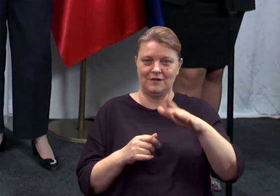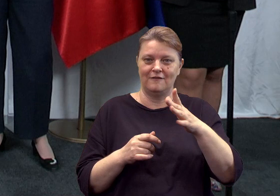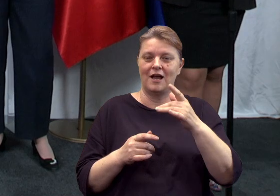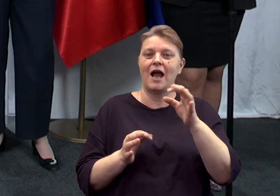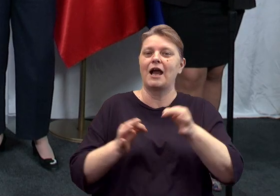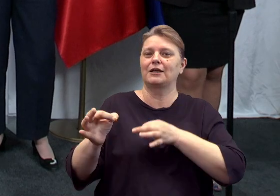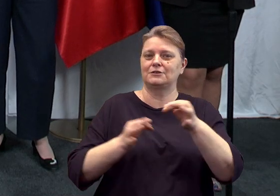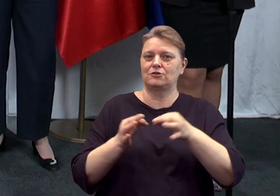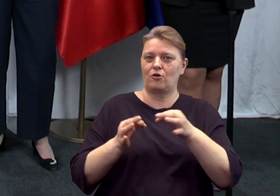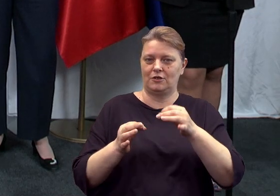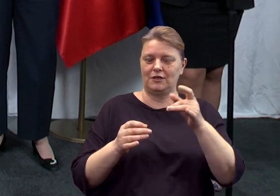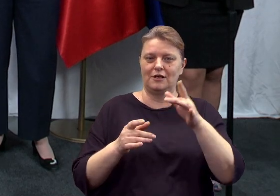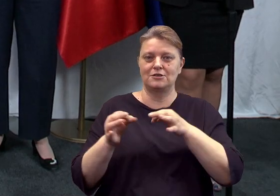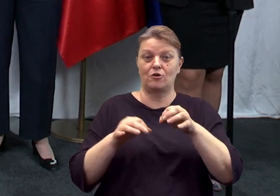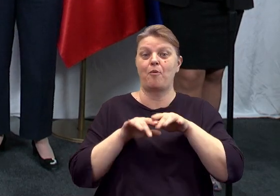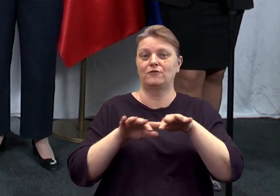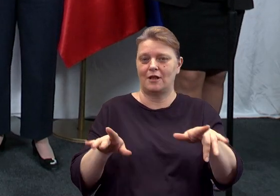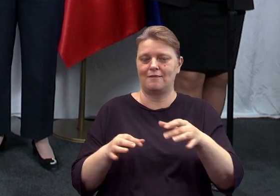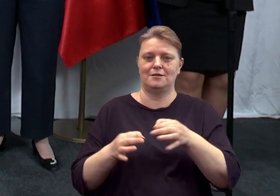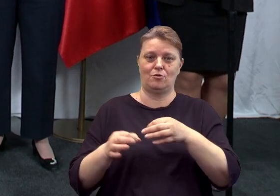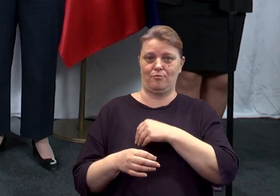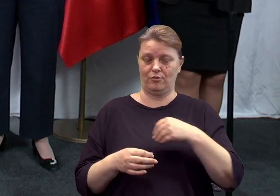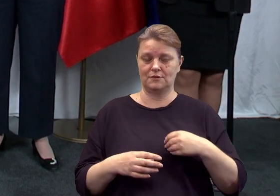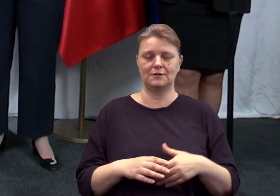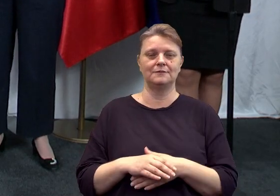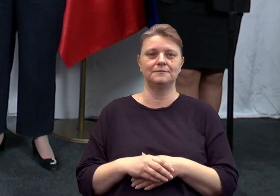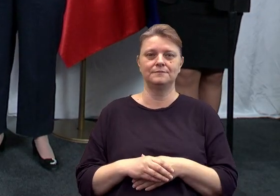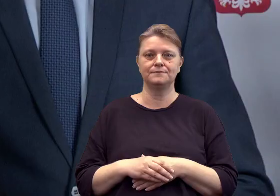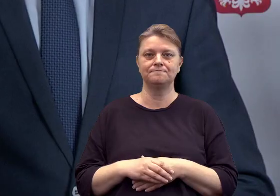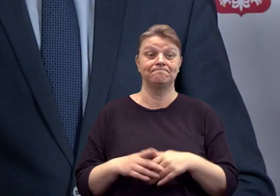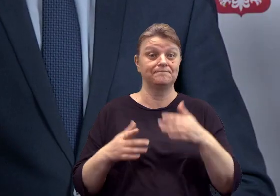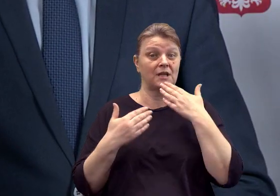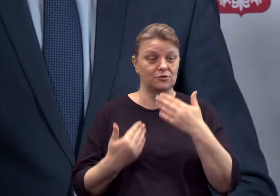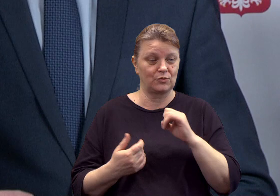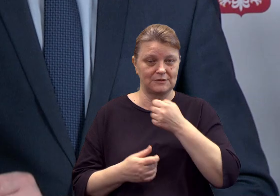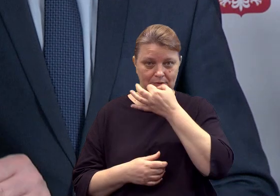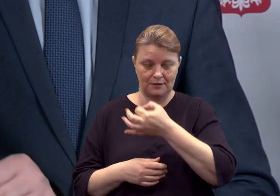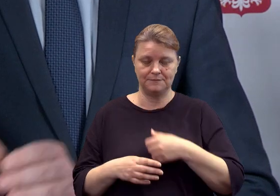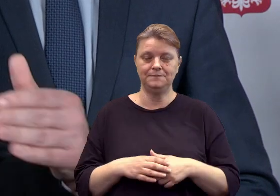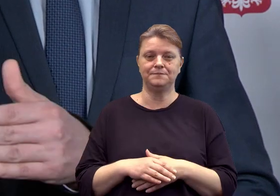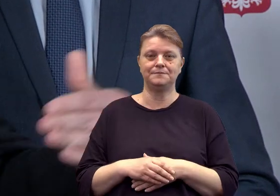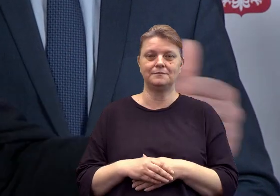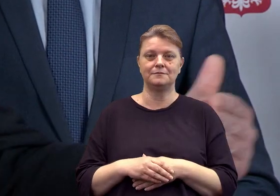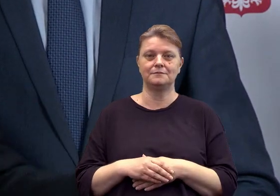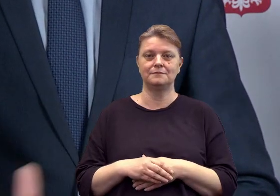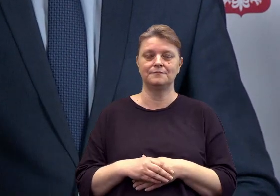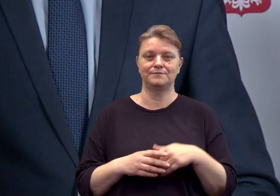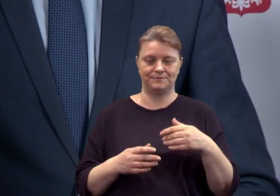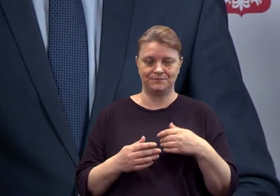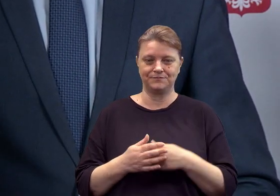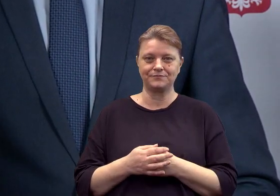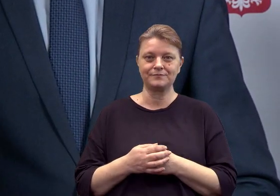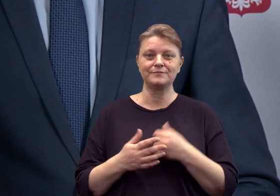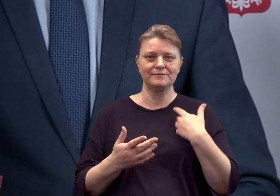dwutorowej, czyli historii powszechnej, historii Polski. Dziękuję. Bardzo dziękuję. Od początku